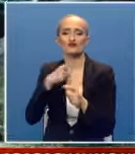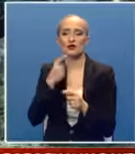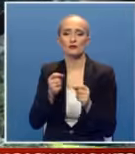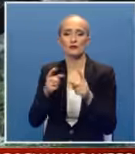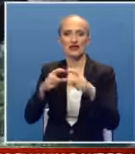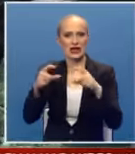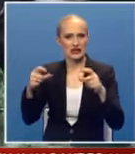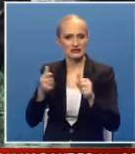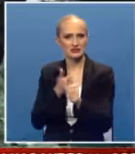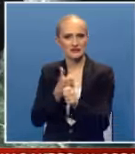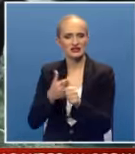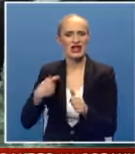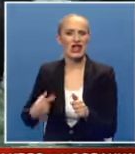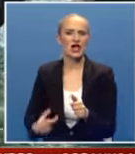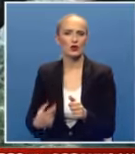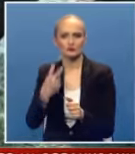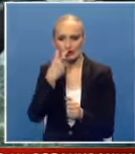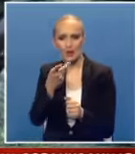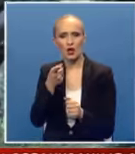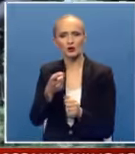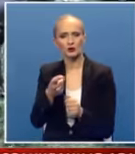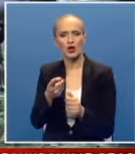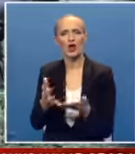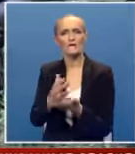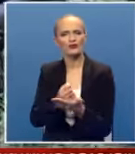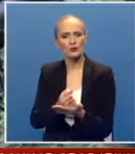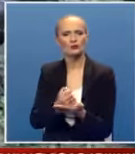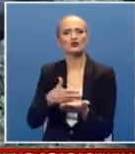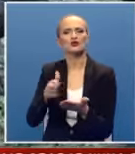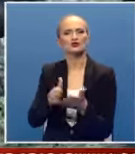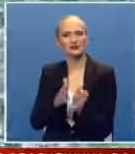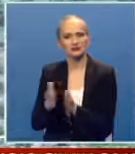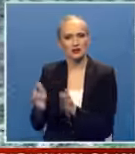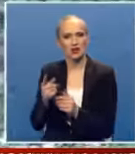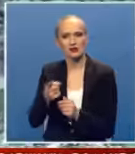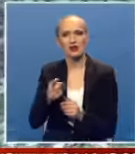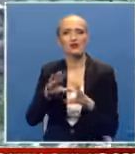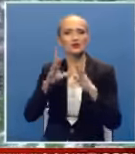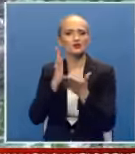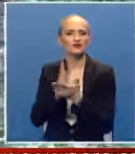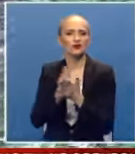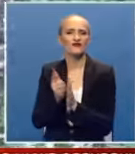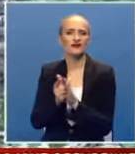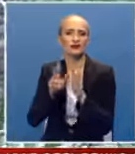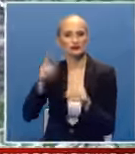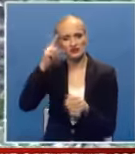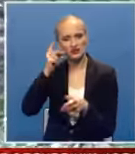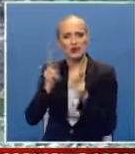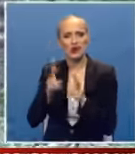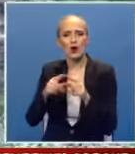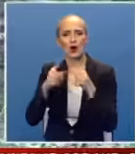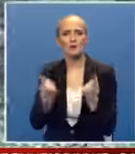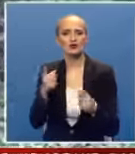putem kartice prati ekonomski aspekt, a to su prihodovna i rashodovna strana, tako da se u svakom momentu može znati kako